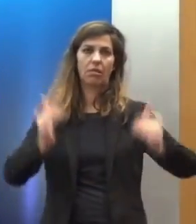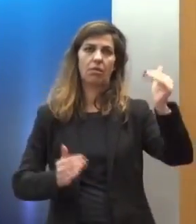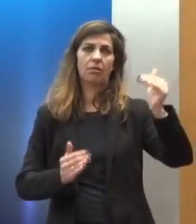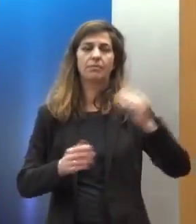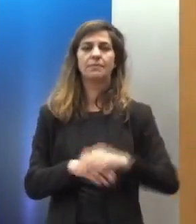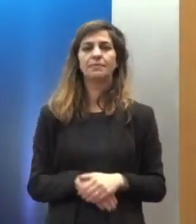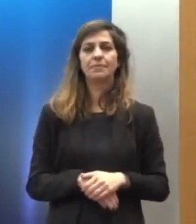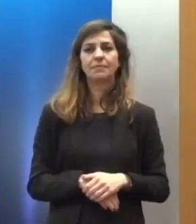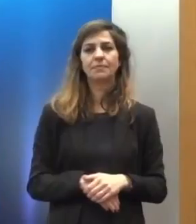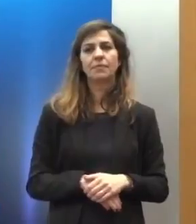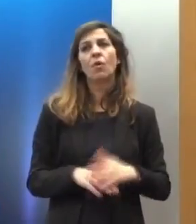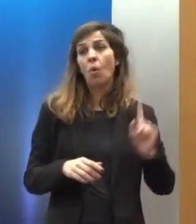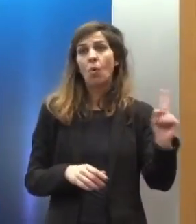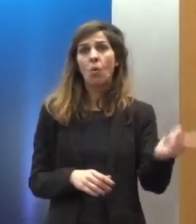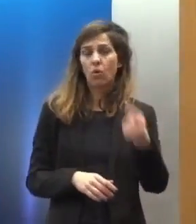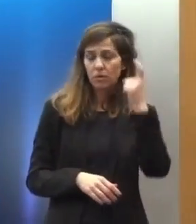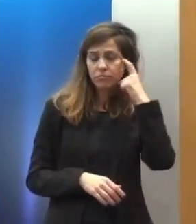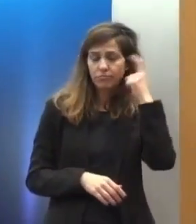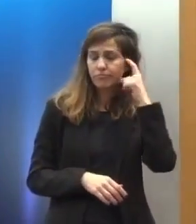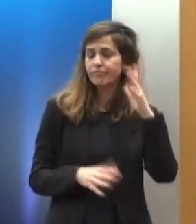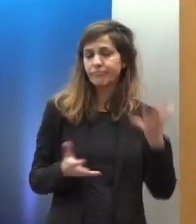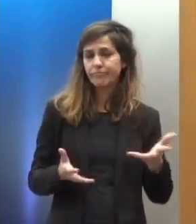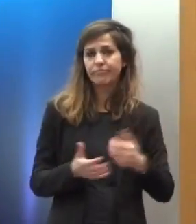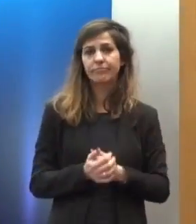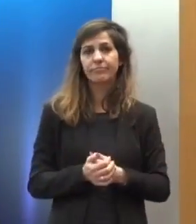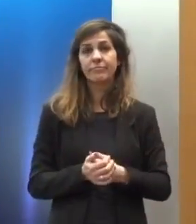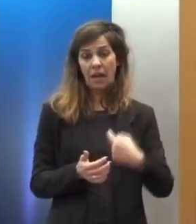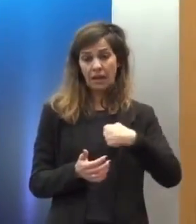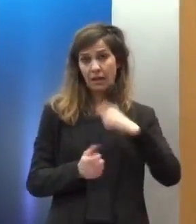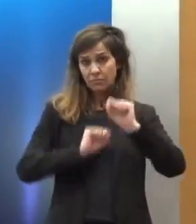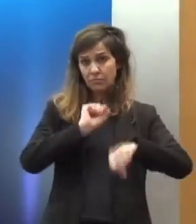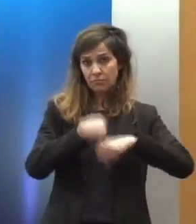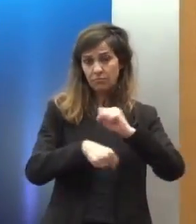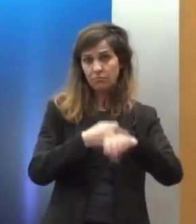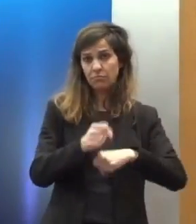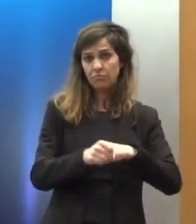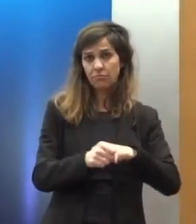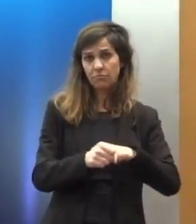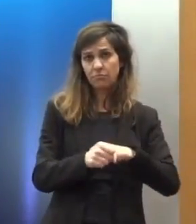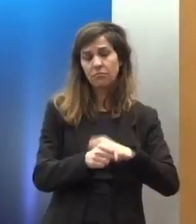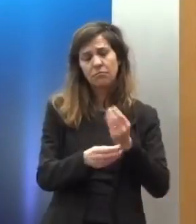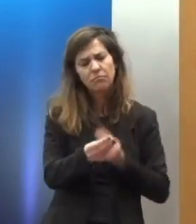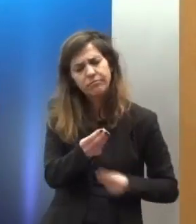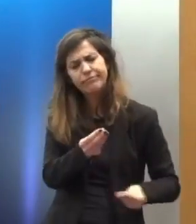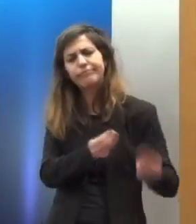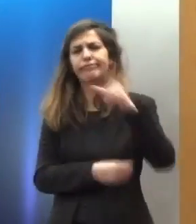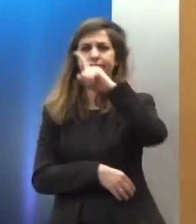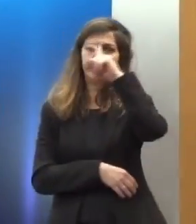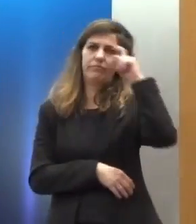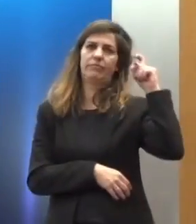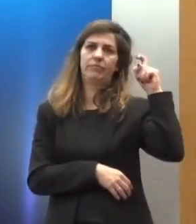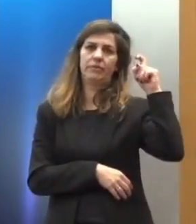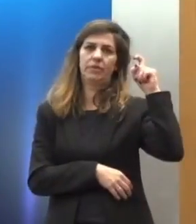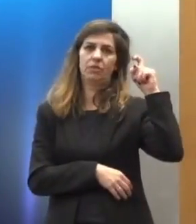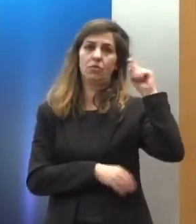Αντιλαμβάνεστε λοιπόν όλοι ότι η προσπάθειά μας αυτή είναι πολύ πιο δύσκολη αν γινόταν